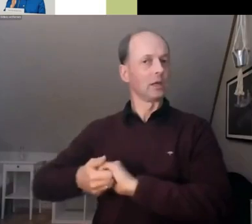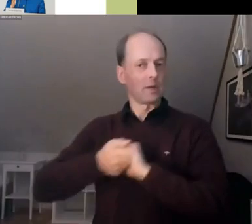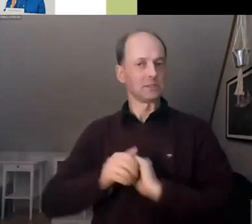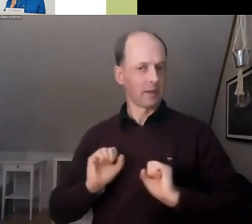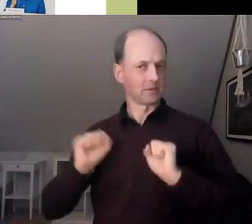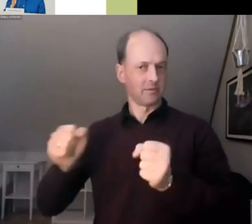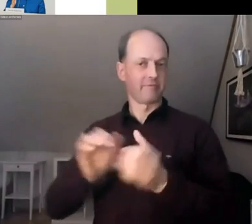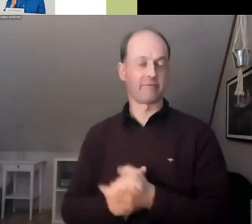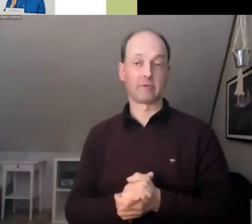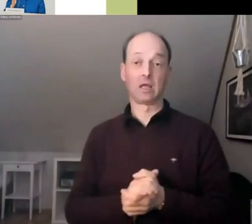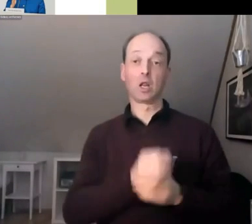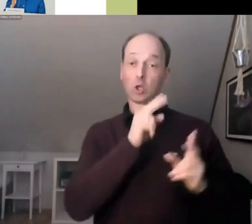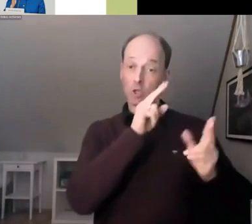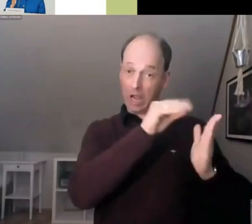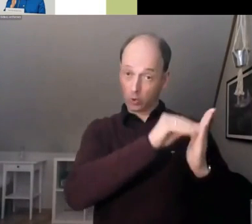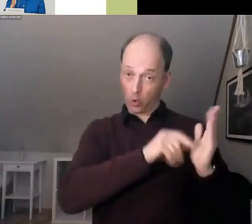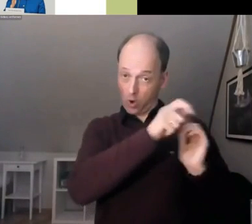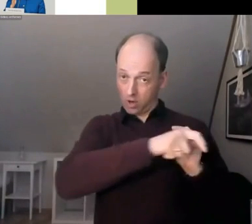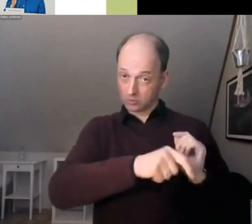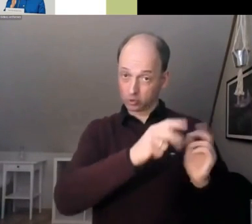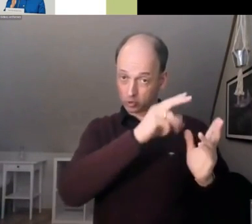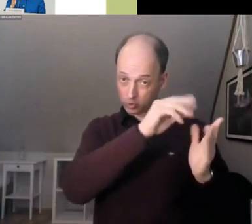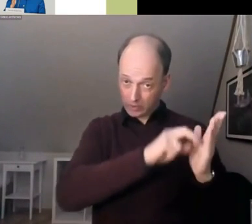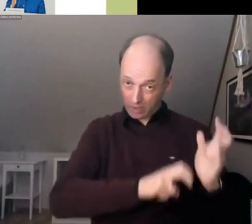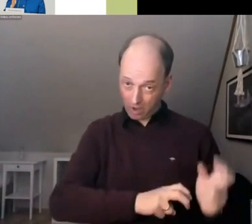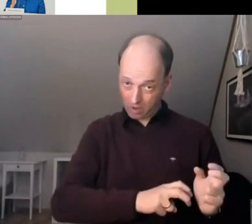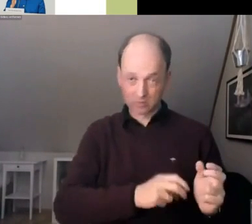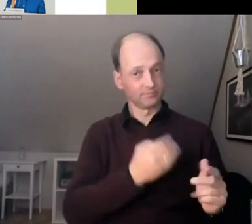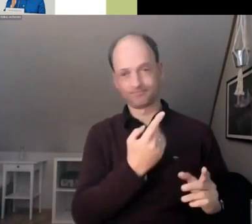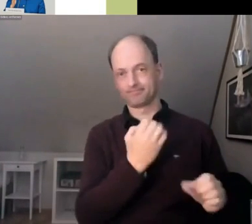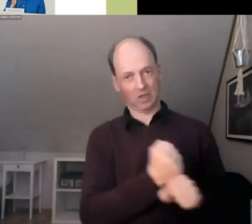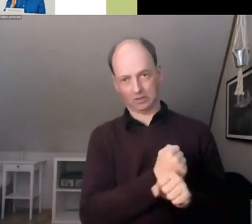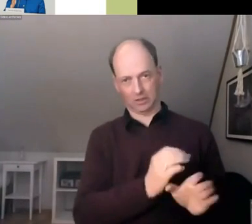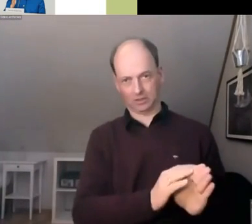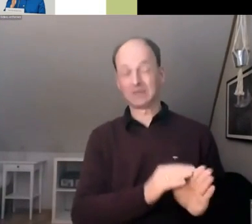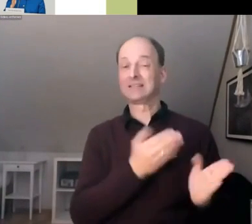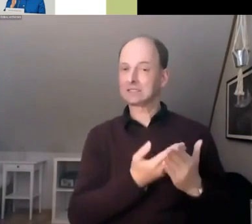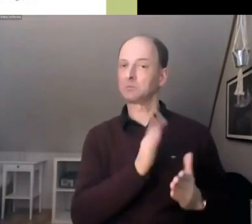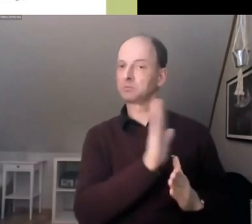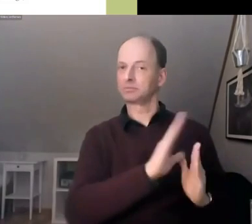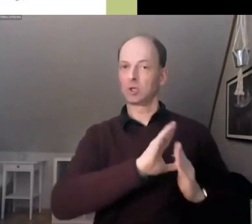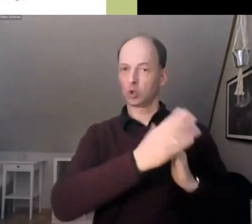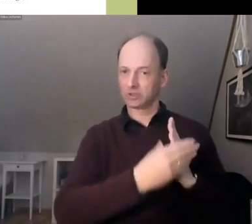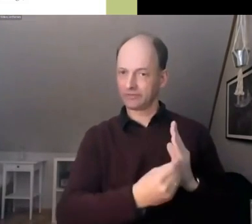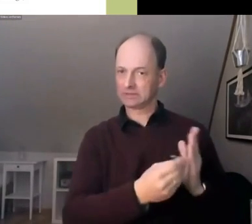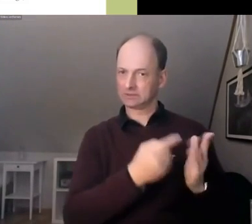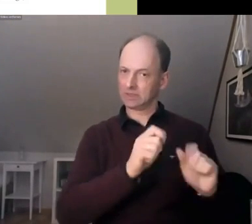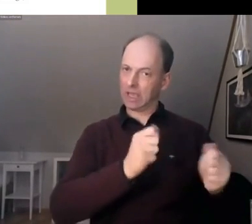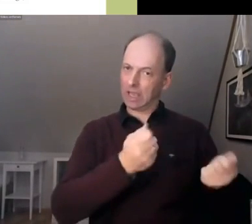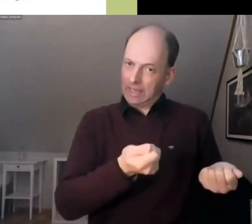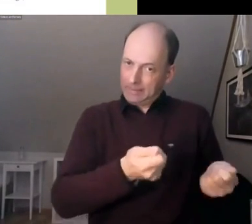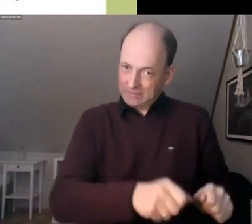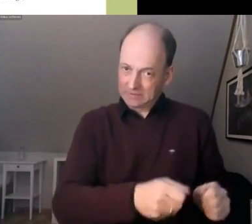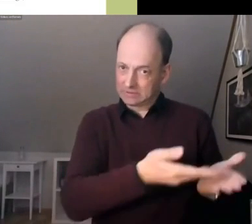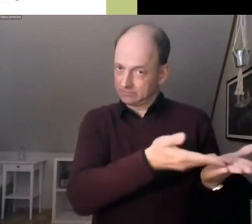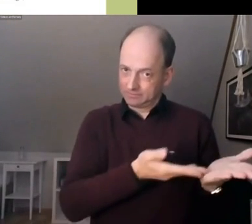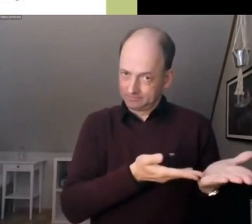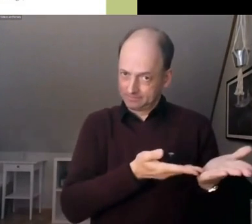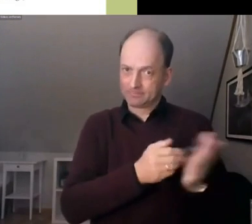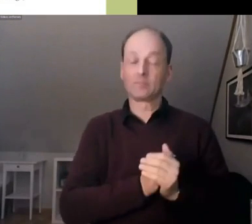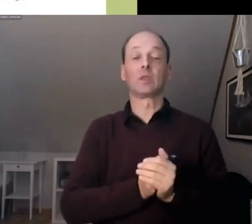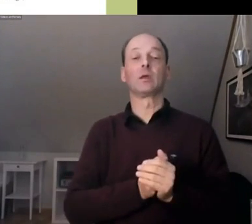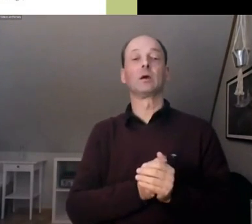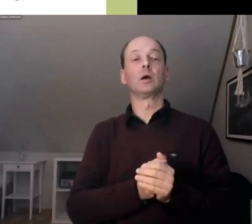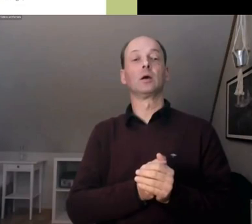leisten kann und darf. Sie kommen deswegen in ihrem Fazit zu folgendem Schluss. Die Diskussion